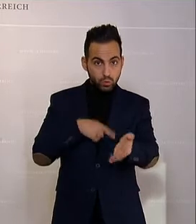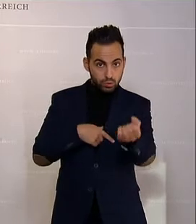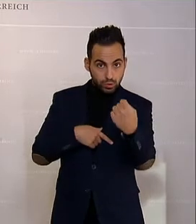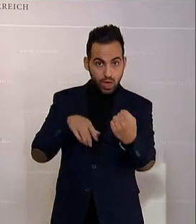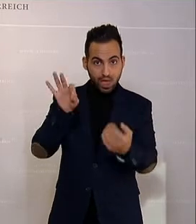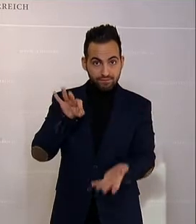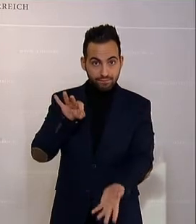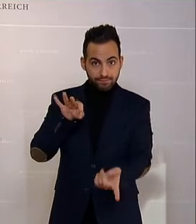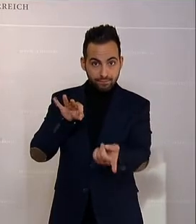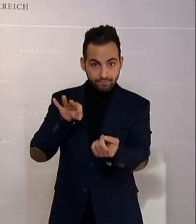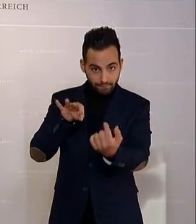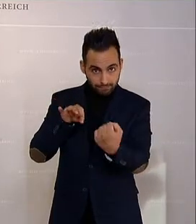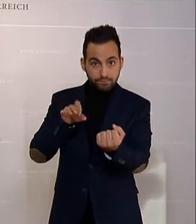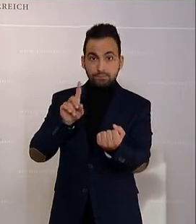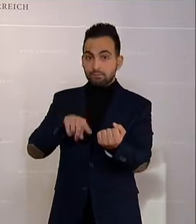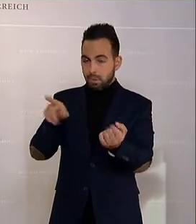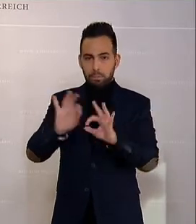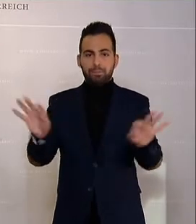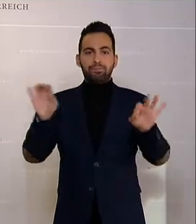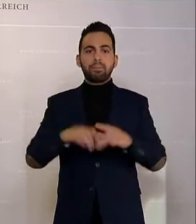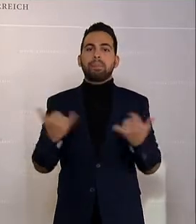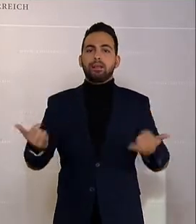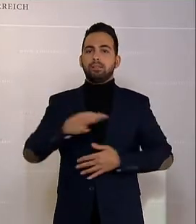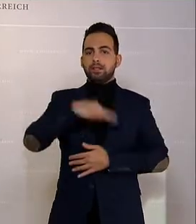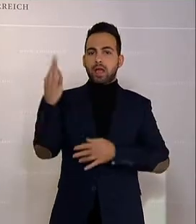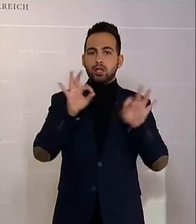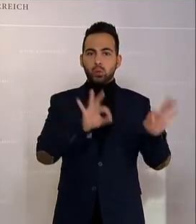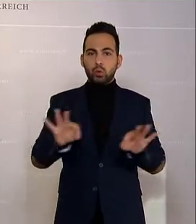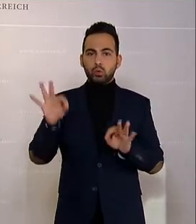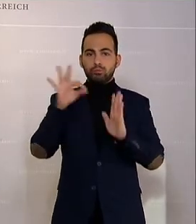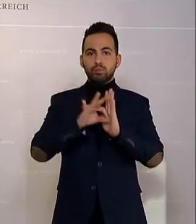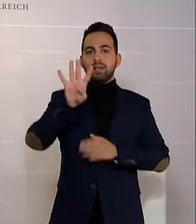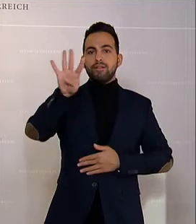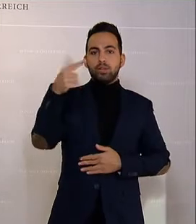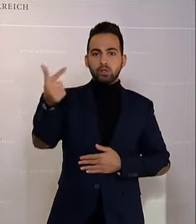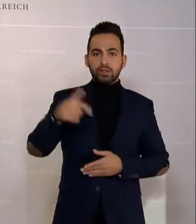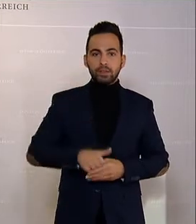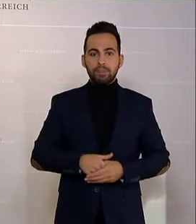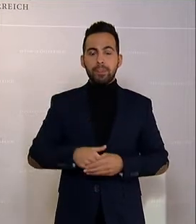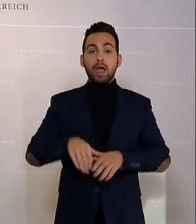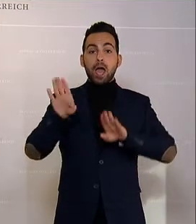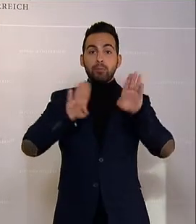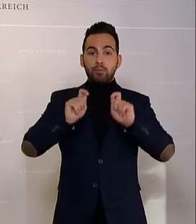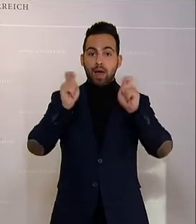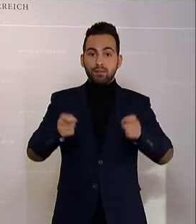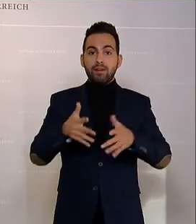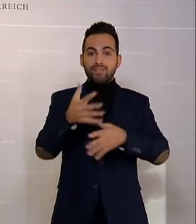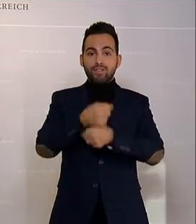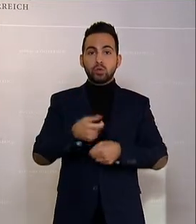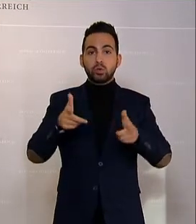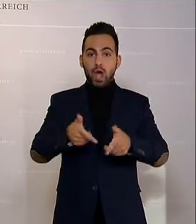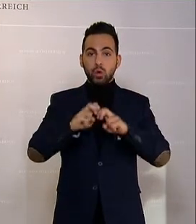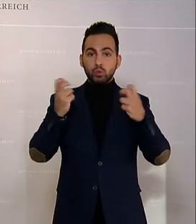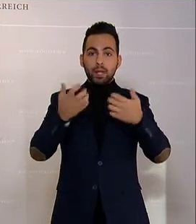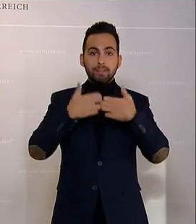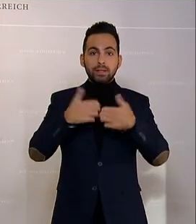NEOS? Dann gelange ich zu dem Tagesordnungspunkt 24, Abstimmung über den Antrag des Verfassungsausschusses, einen